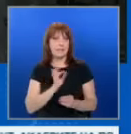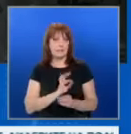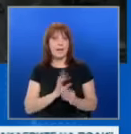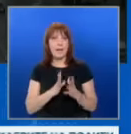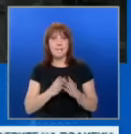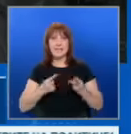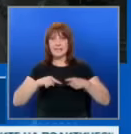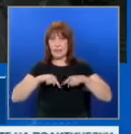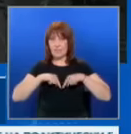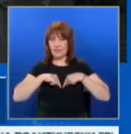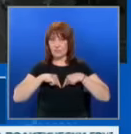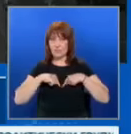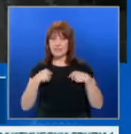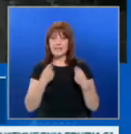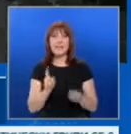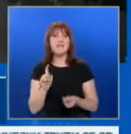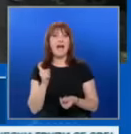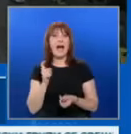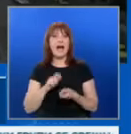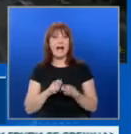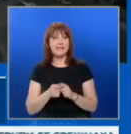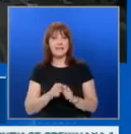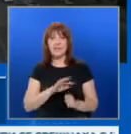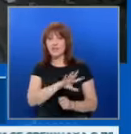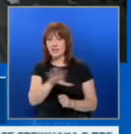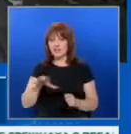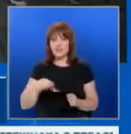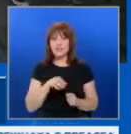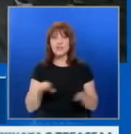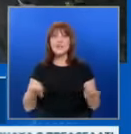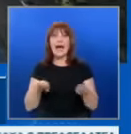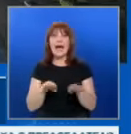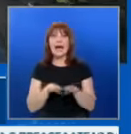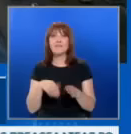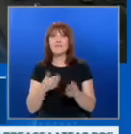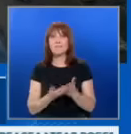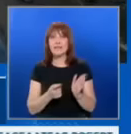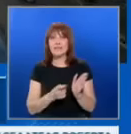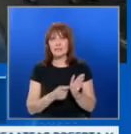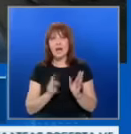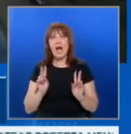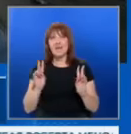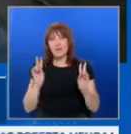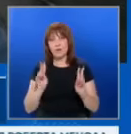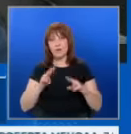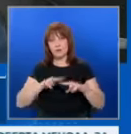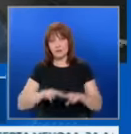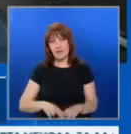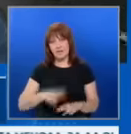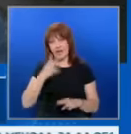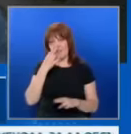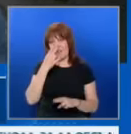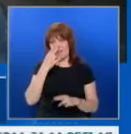Без първо съдие, което да гарантира, че всички са равни пред закона, демокрацията остава фалшива, остава силно.